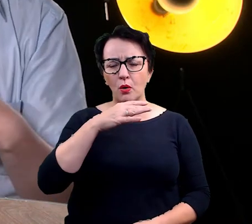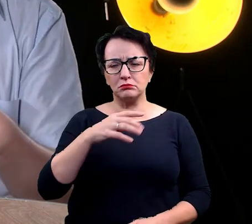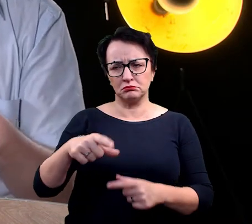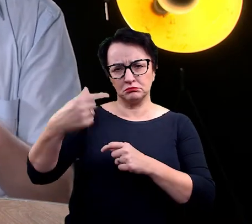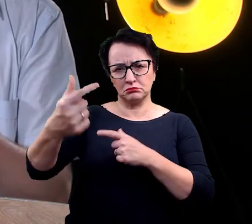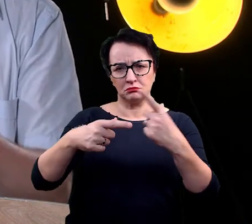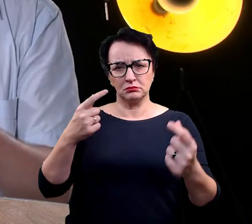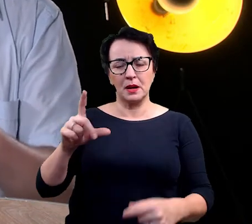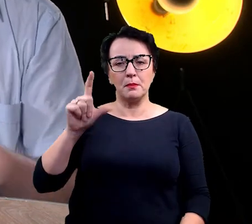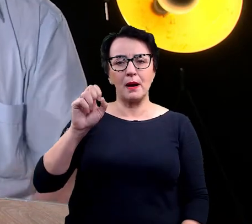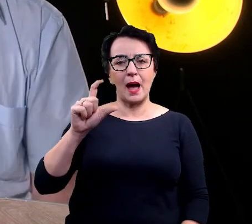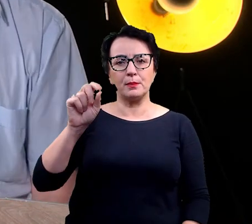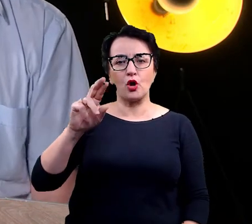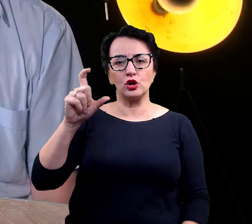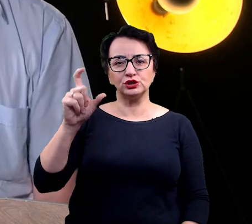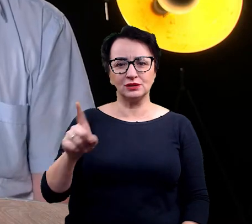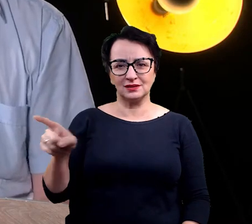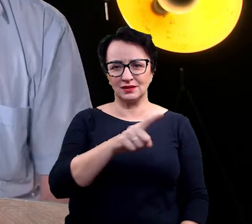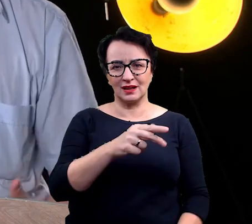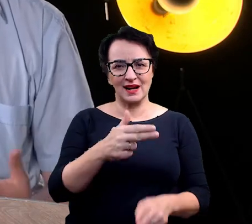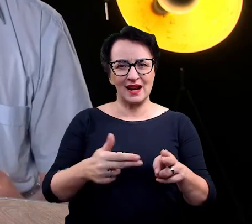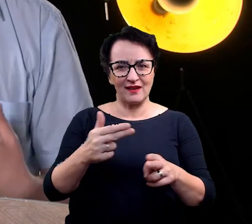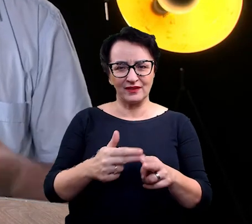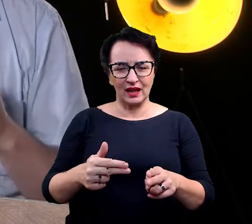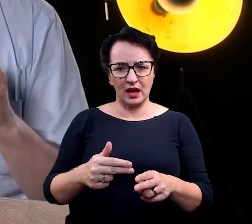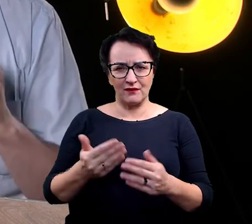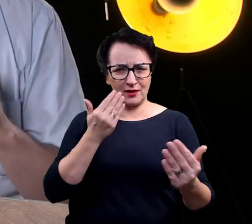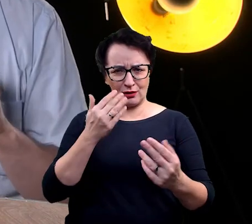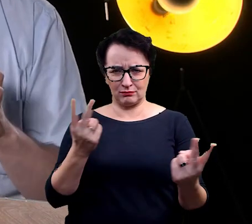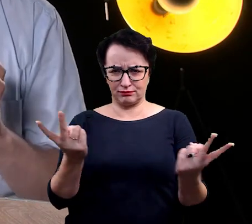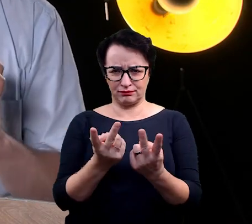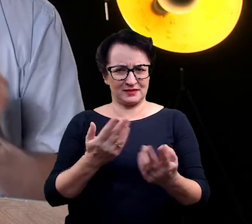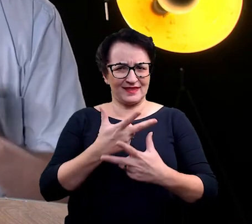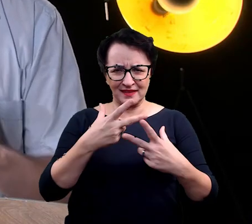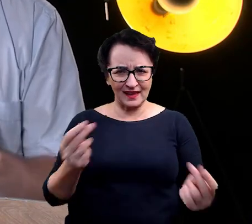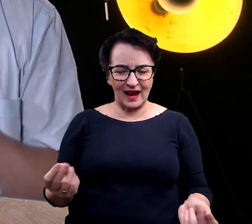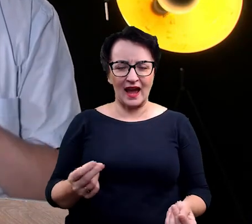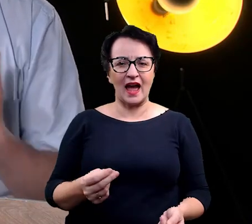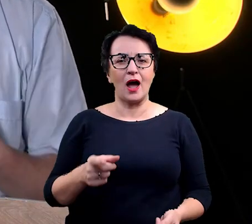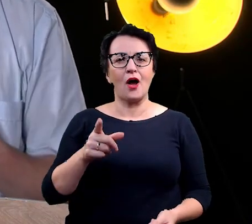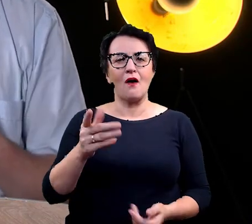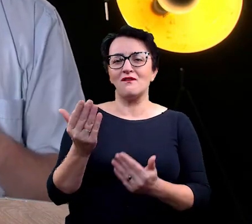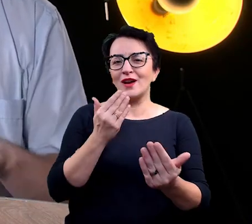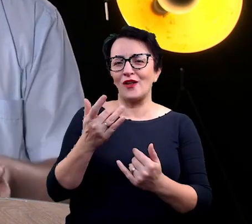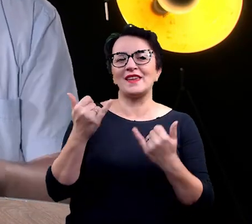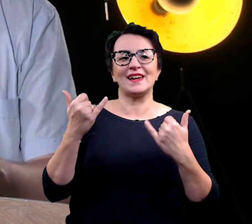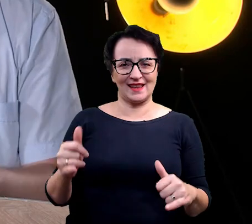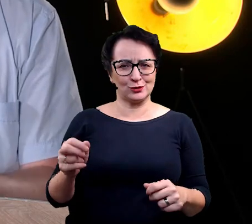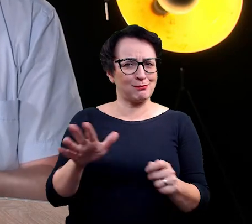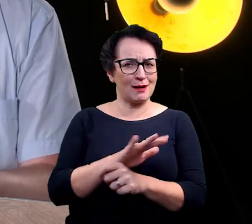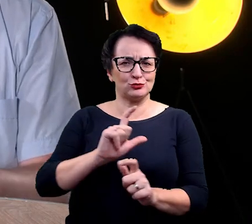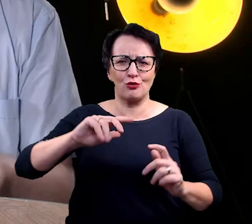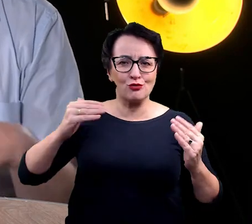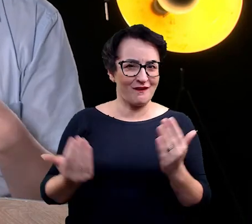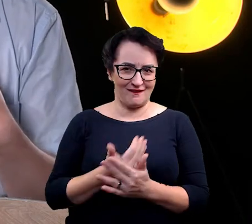najbliżej spokrewniony. I myślę, że wygląda to na coś zupełnie nowego, na coś zupełnie